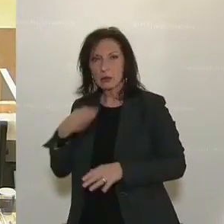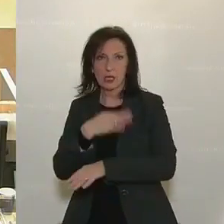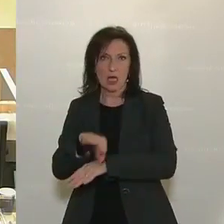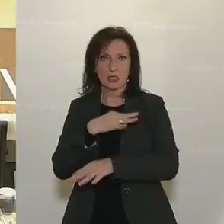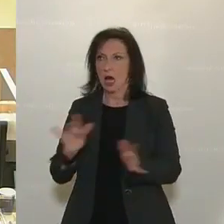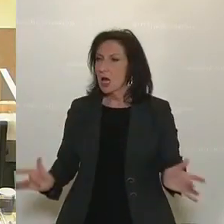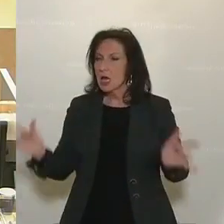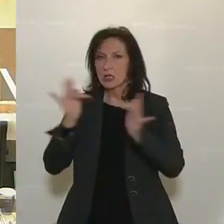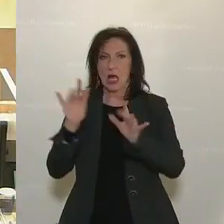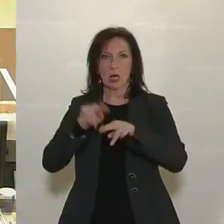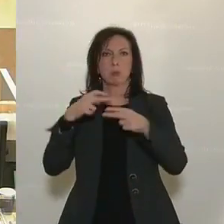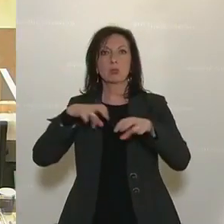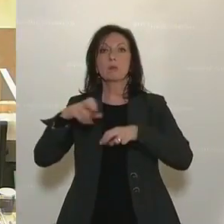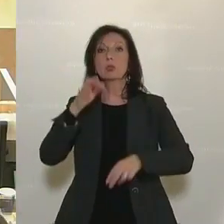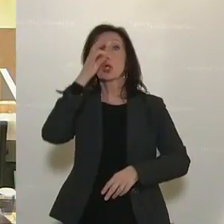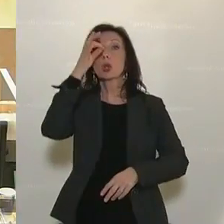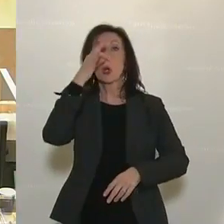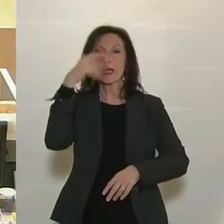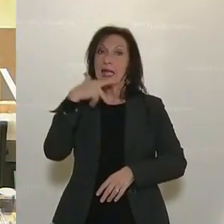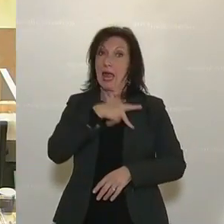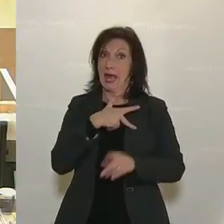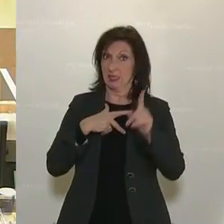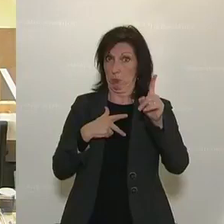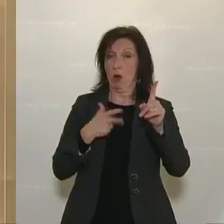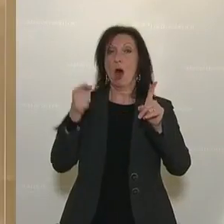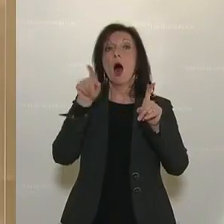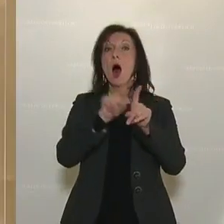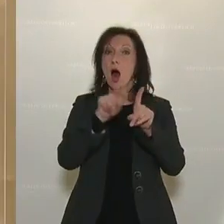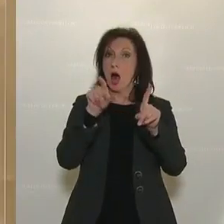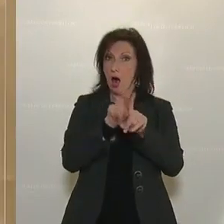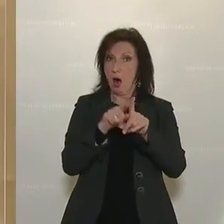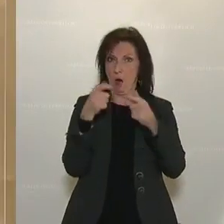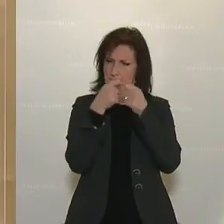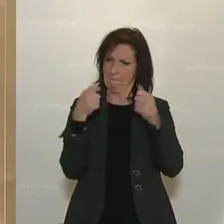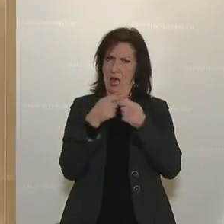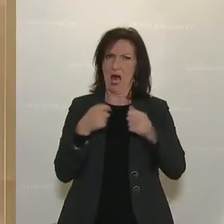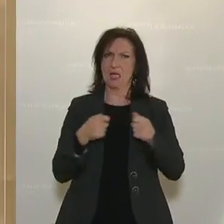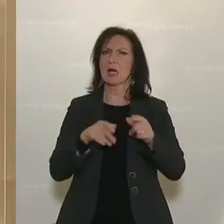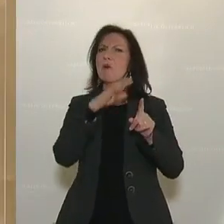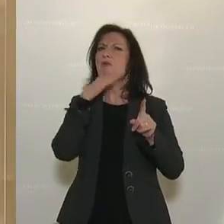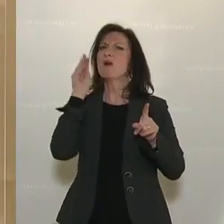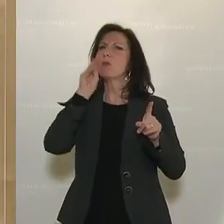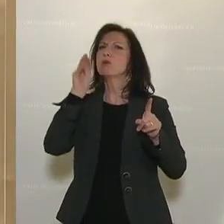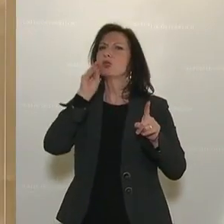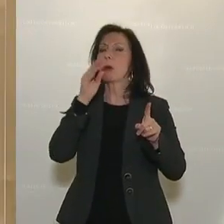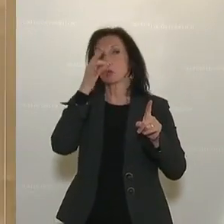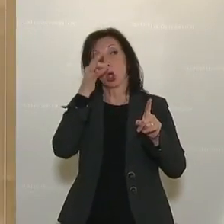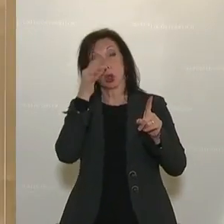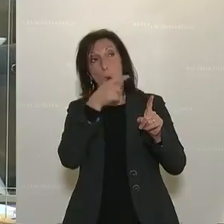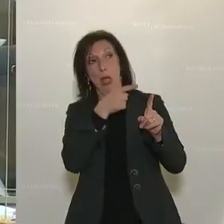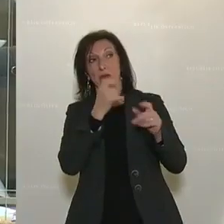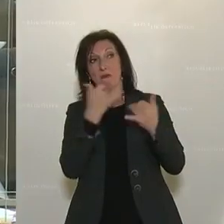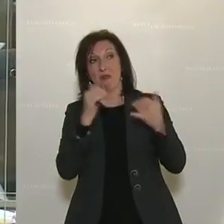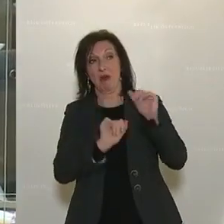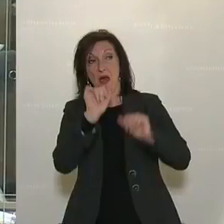Und ich bin gespannt, wie sich die SPÖ, die auch kein gutes Haar gelassen hat an diesen jüngsten Maßnahmen verhalten wird, ich bin gespannt, wie sich die